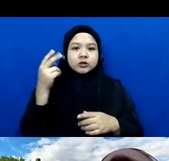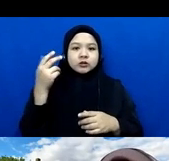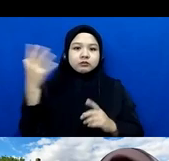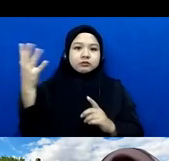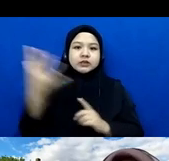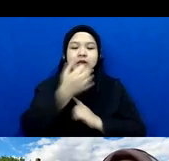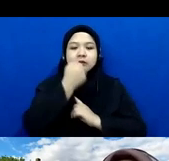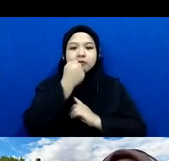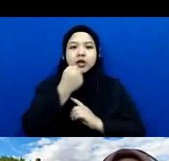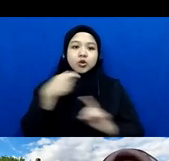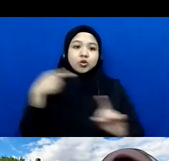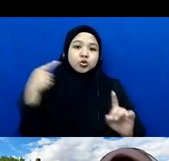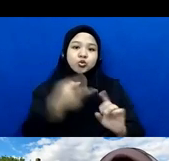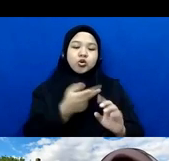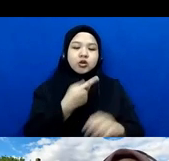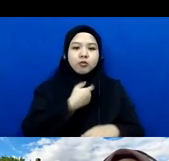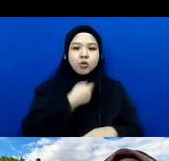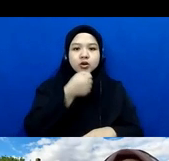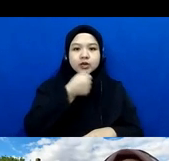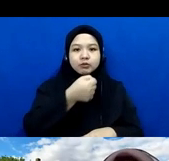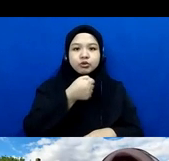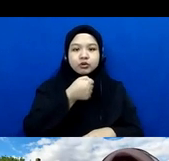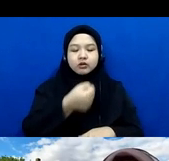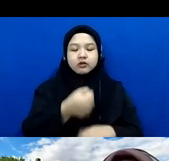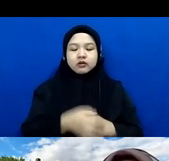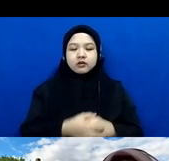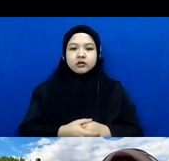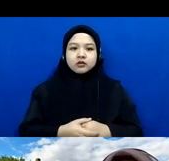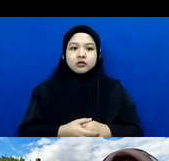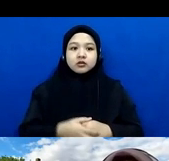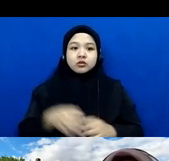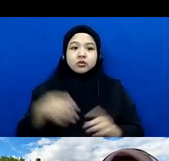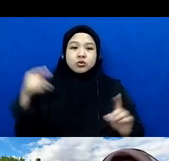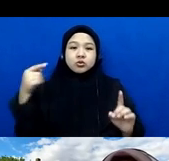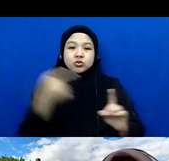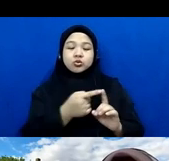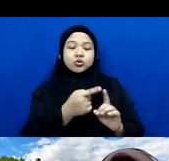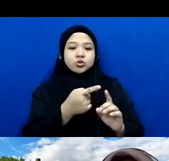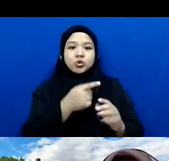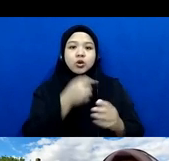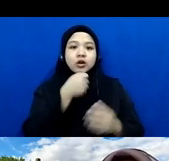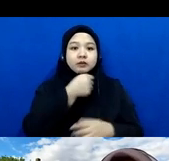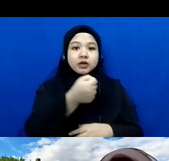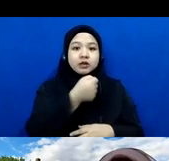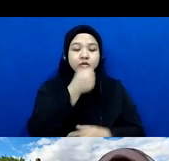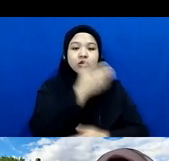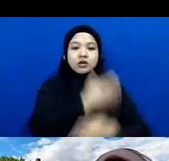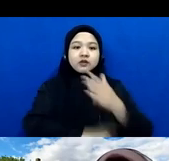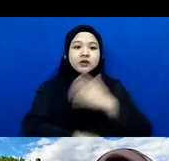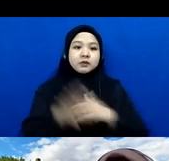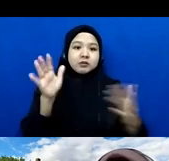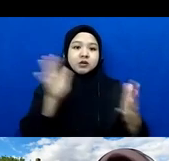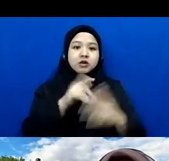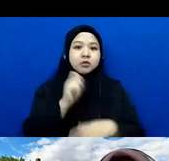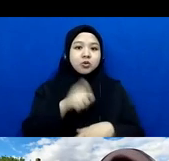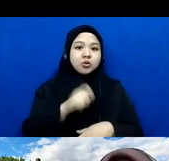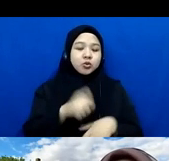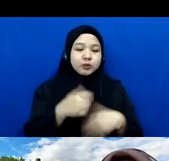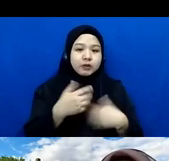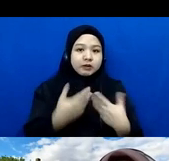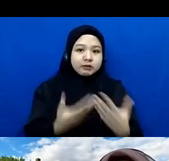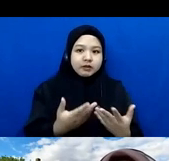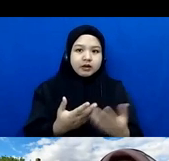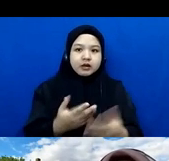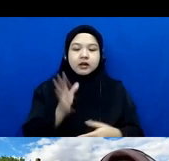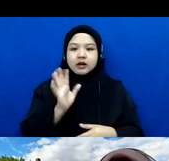tujuan kita melakukan peliputan ini Nah apa tujuan kita dalam melakukan peliputan defable yang berhadapan dengan hukum nanti